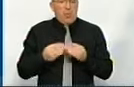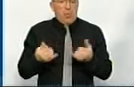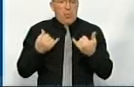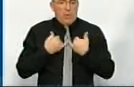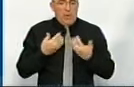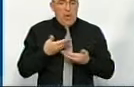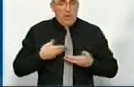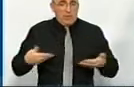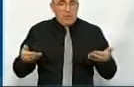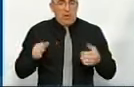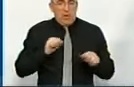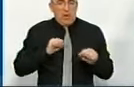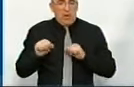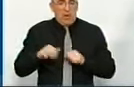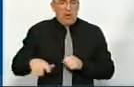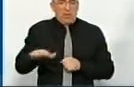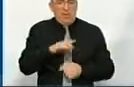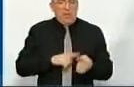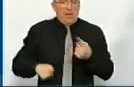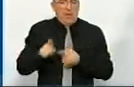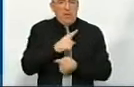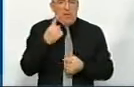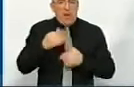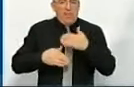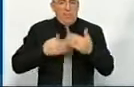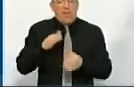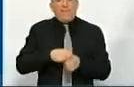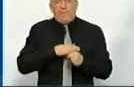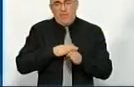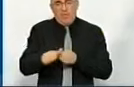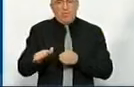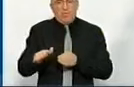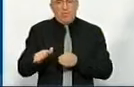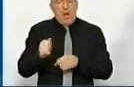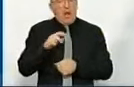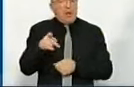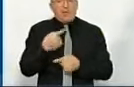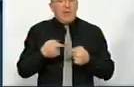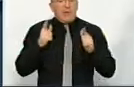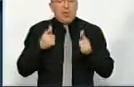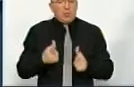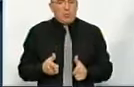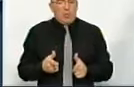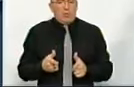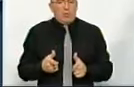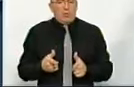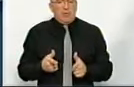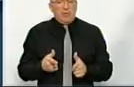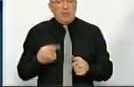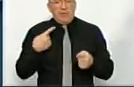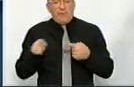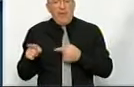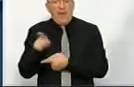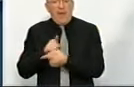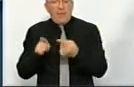адміністративно-територіальна реформа, перший етап її відбувся, але вона не узгоджена, точніше, інші